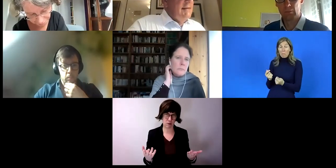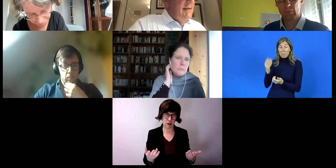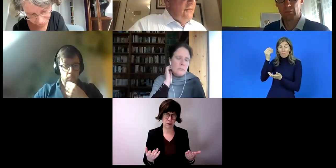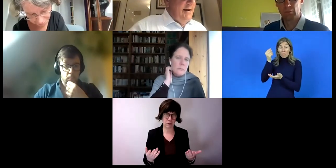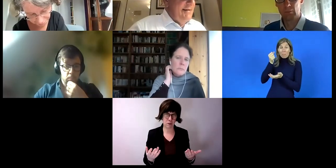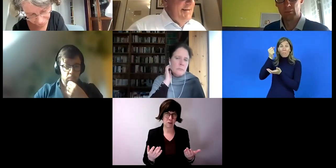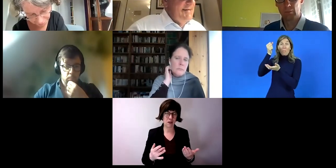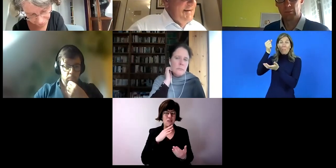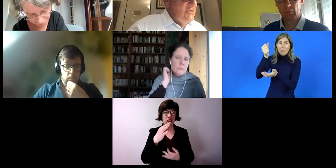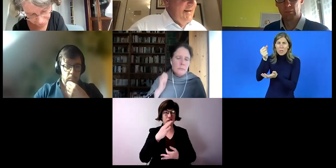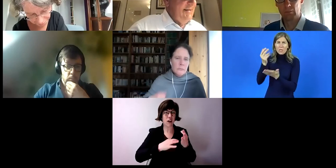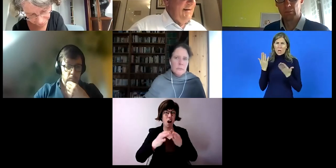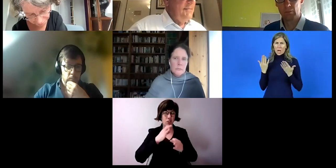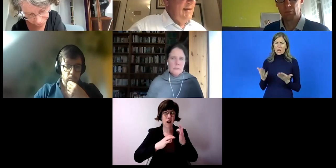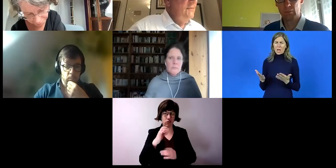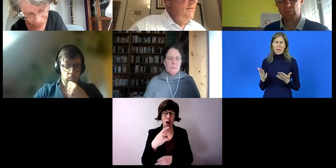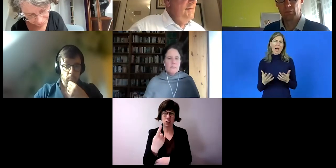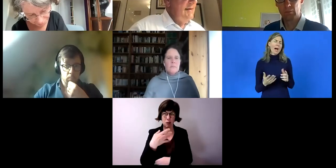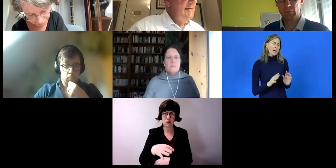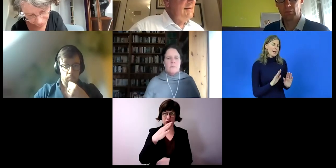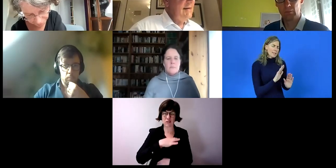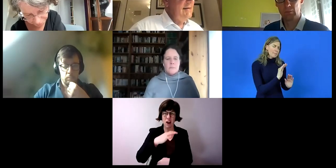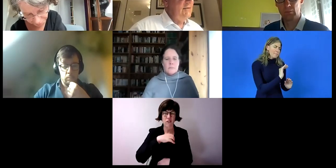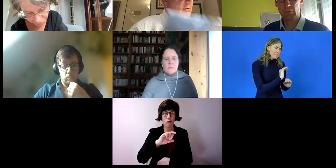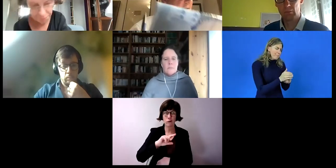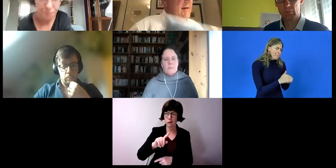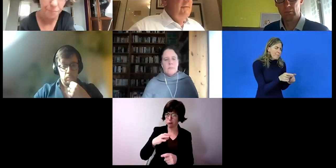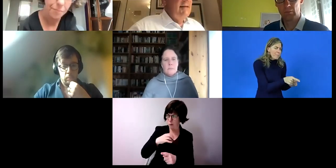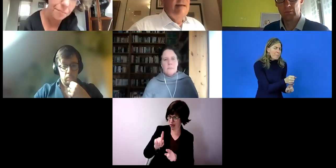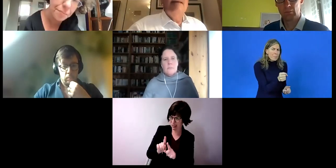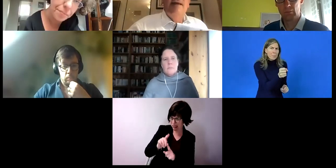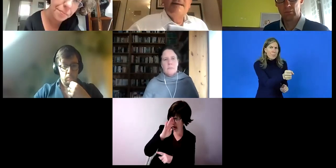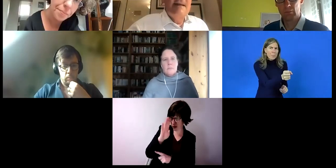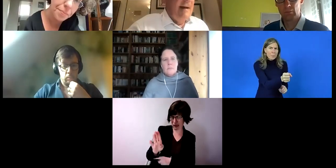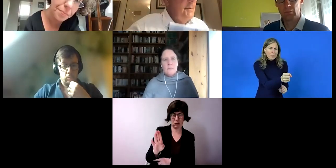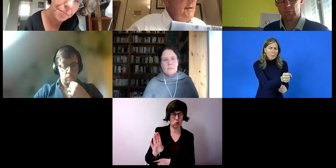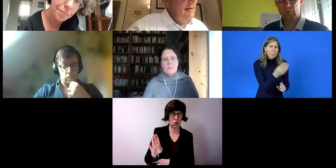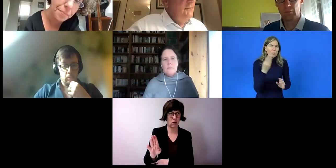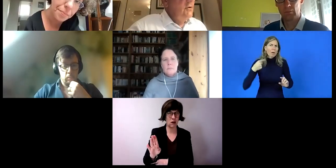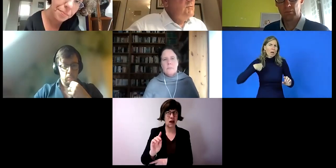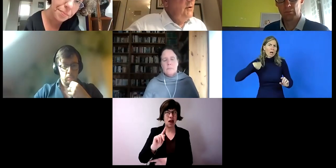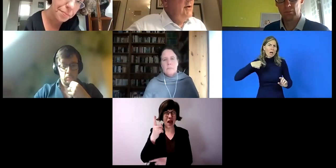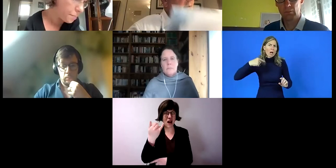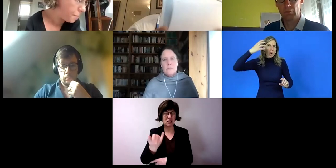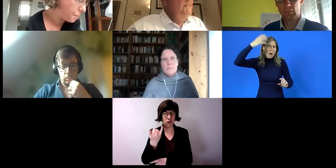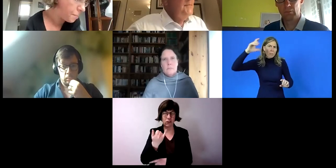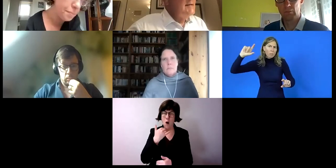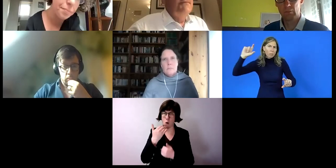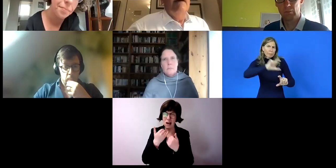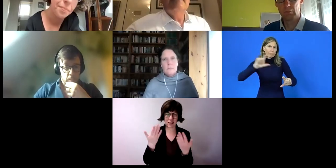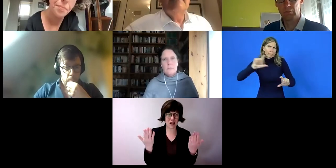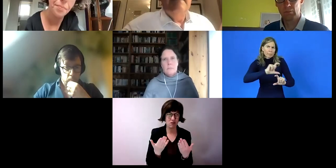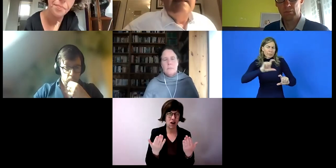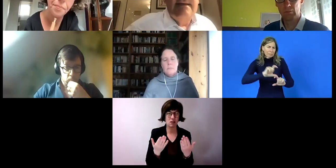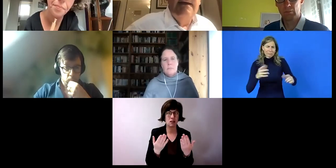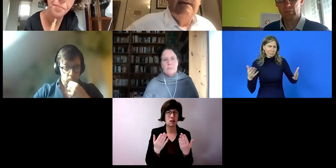viele der Fragen, die Sie gestellt haben, gehen für mich in diese Richtung. Wenn die erste Dame, die davon gesprochen hat, dass